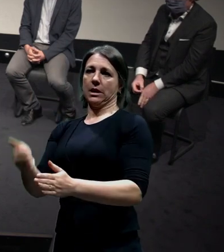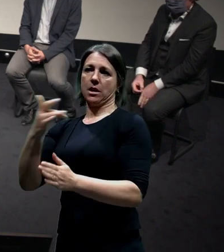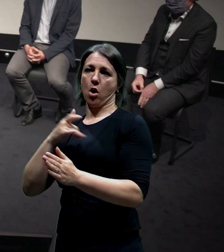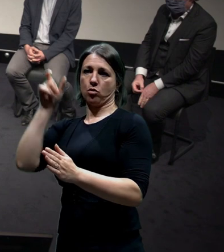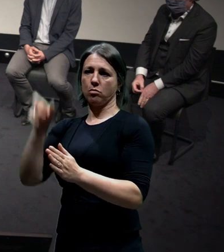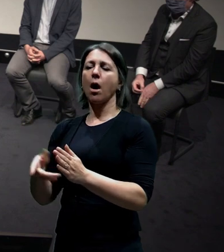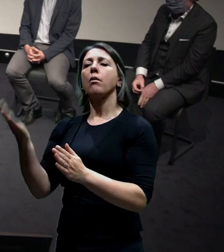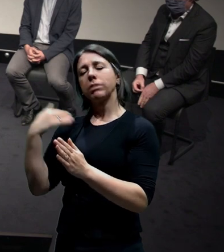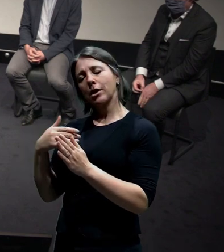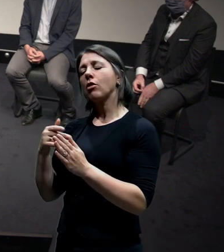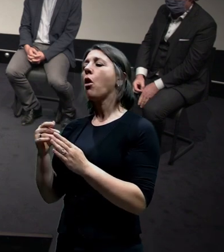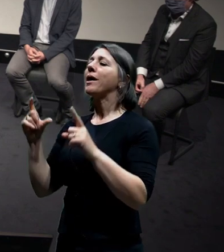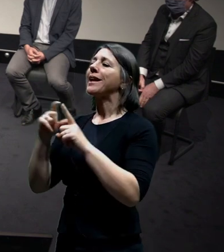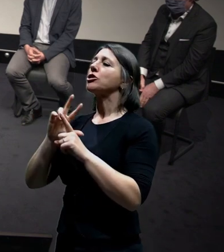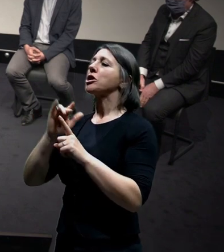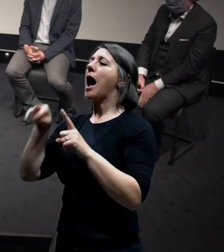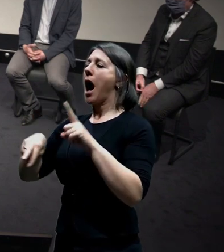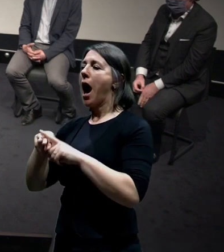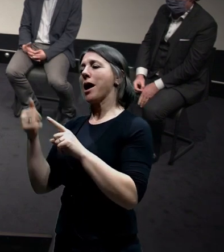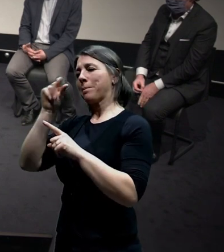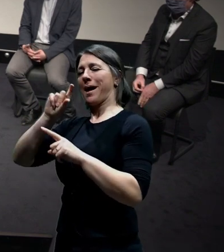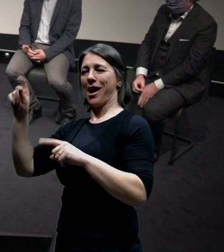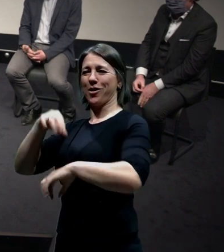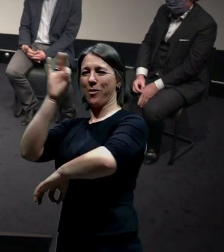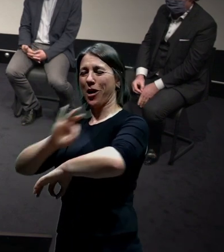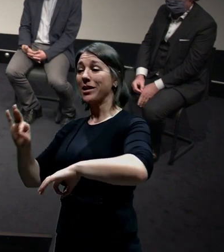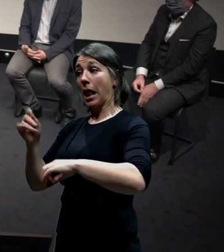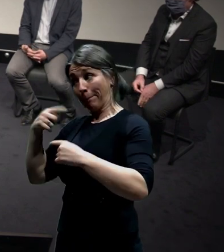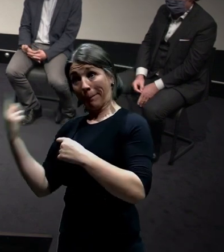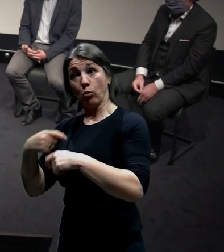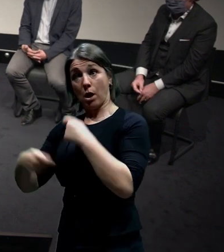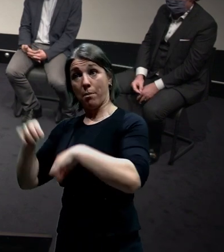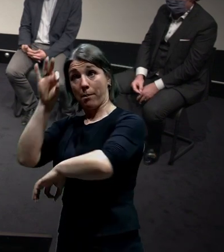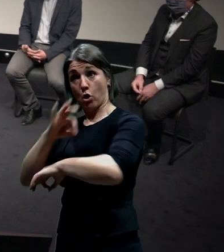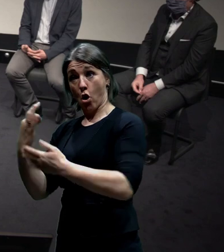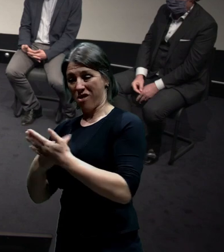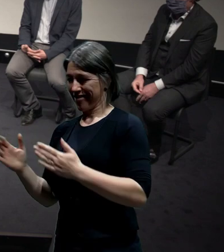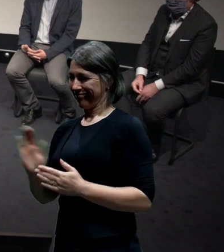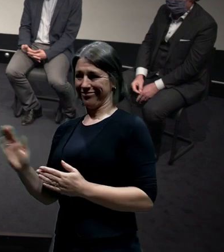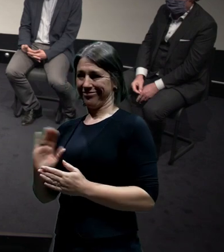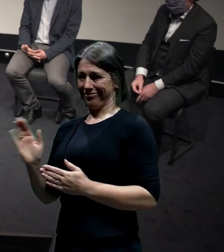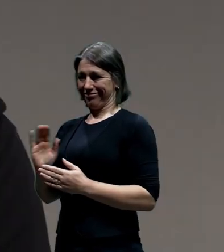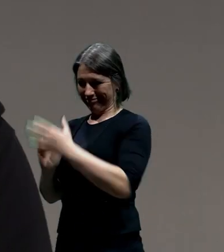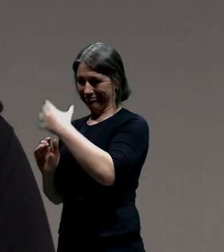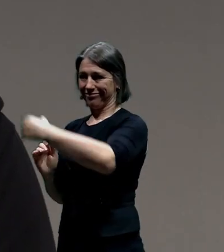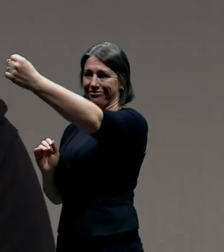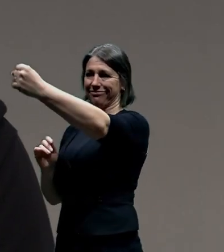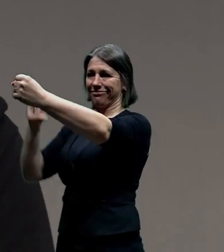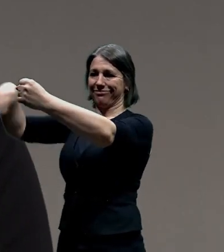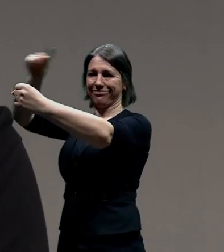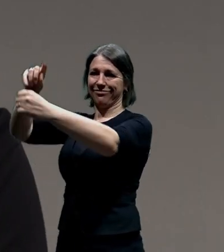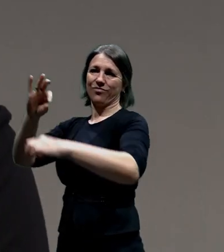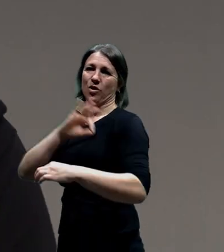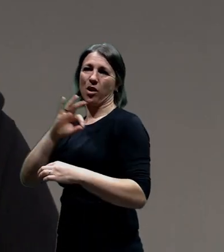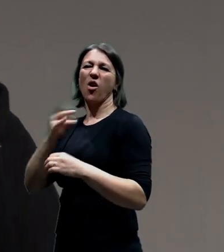D3A. Ale třeba to vlastní kreslení ty varianty, to vlastně s dovolením tady prováděli kolegové z